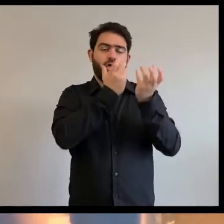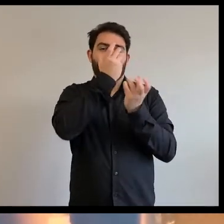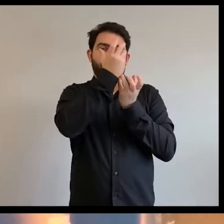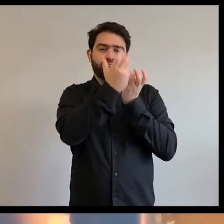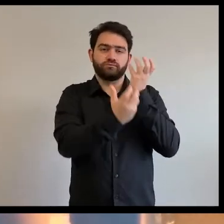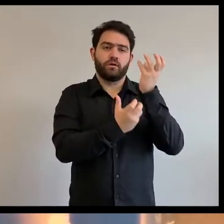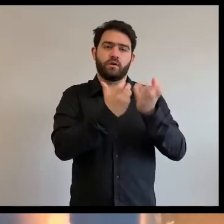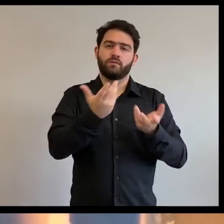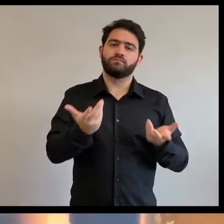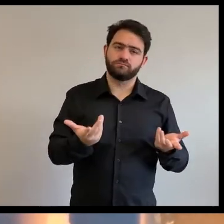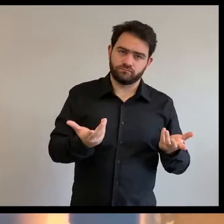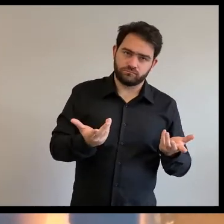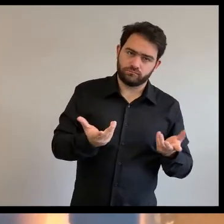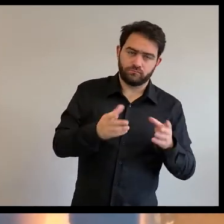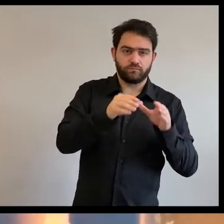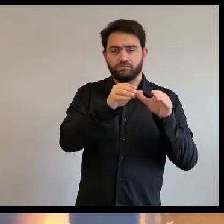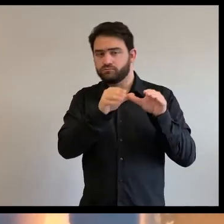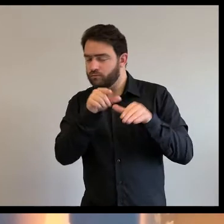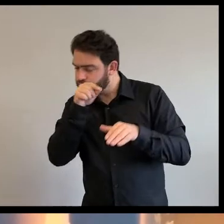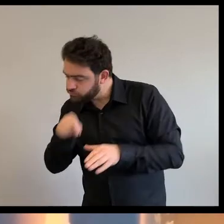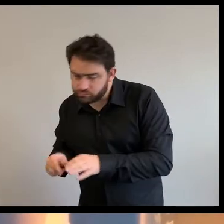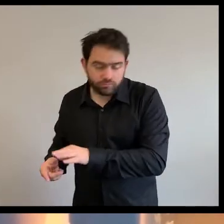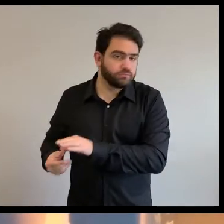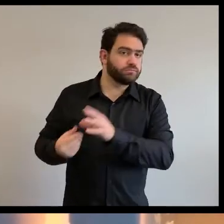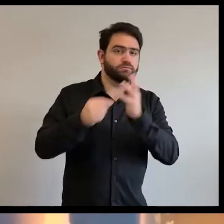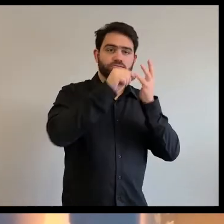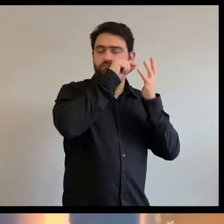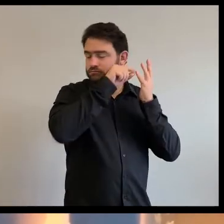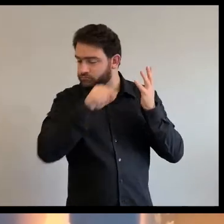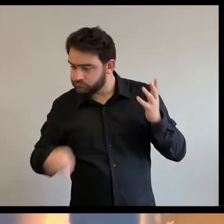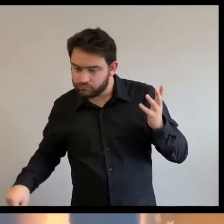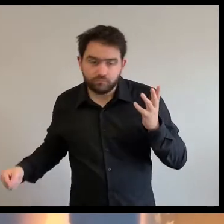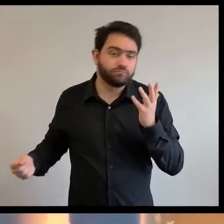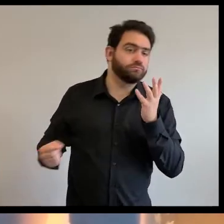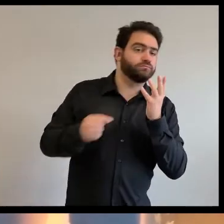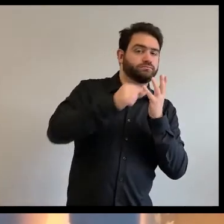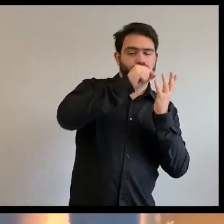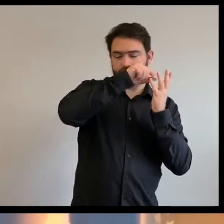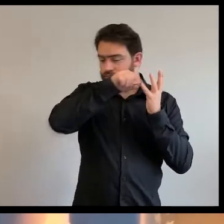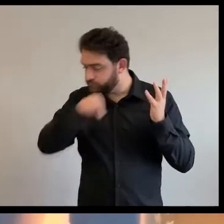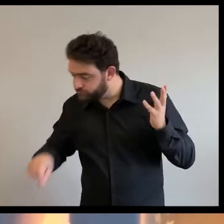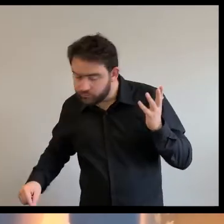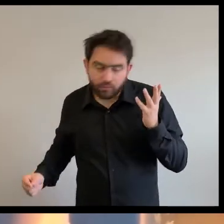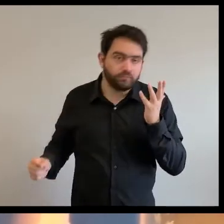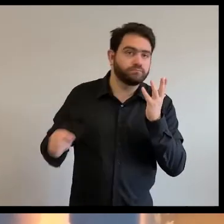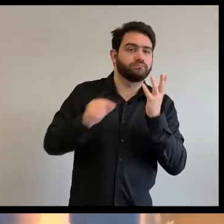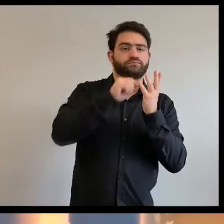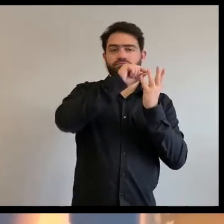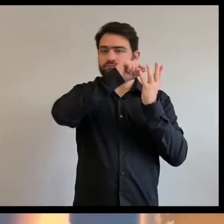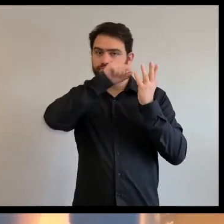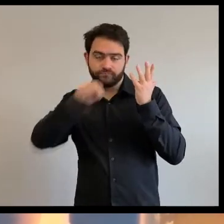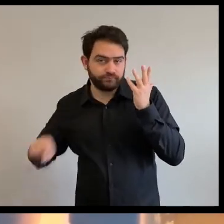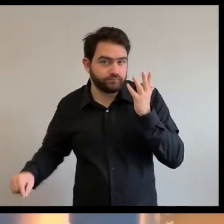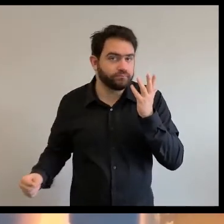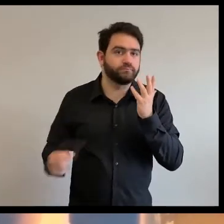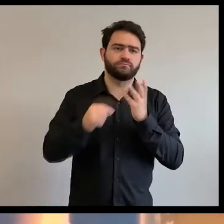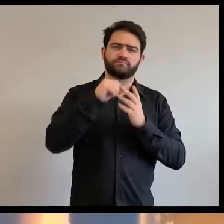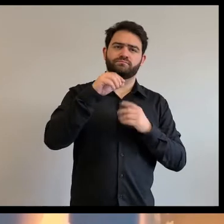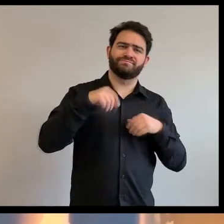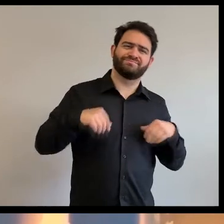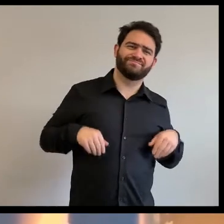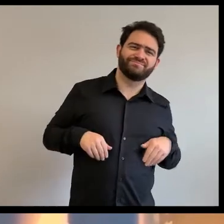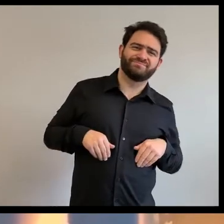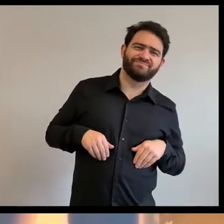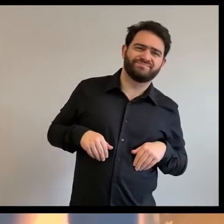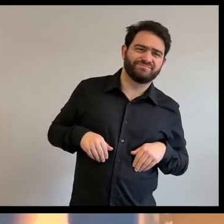faire, penses-tu qu'avec ces minuscules gouttes d'eau tu vas réussir à éteindre le feu, et colibri sans